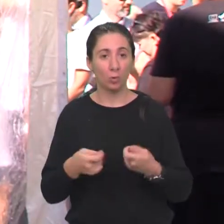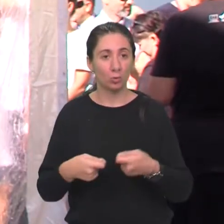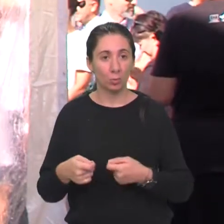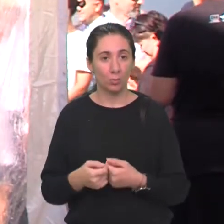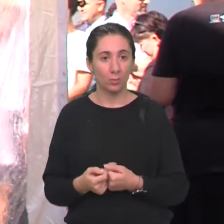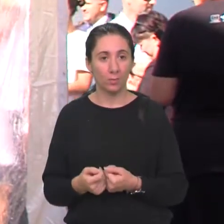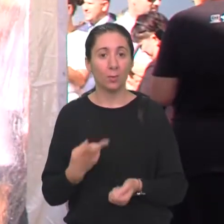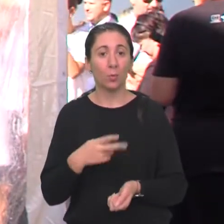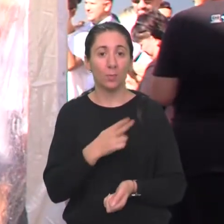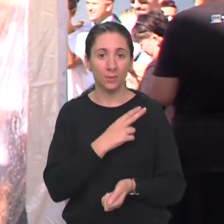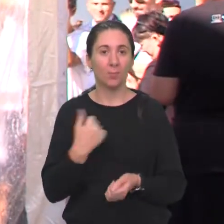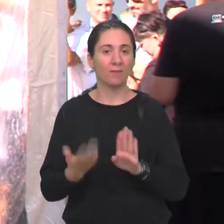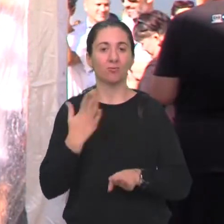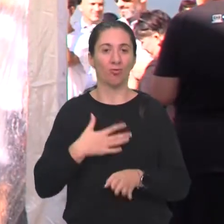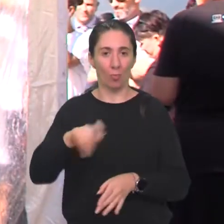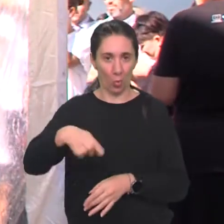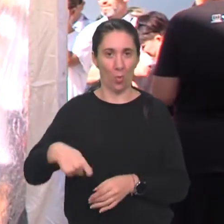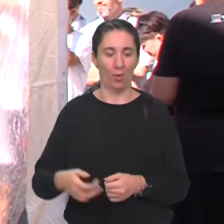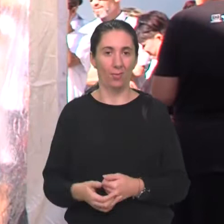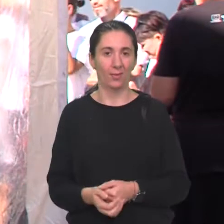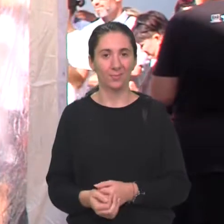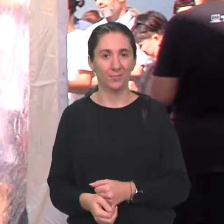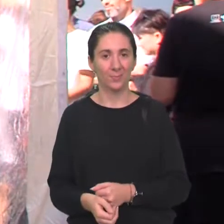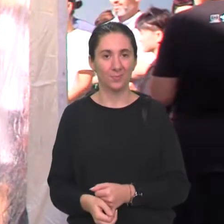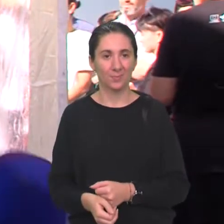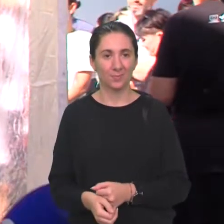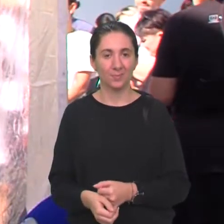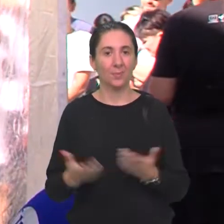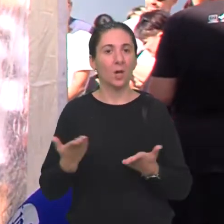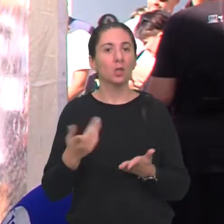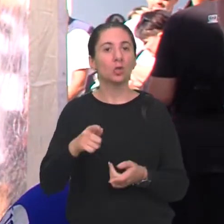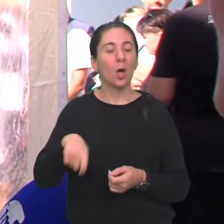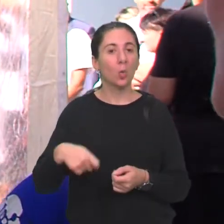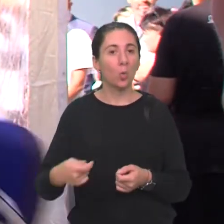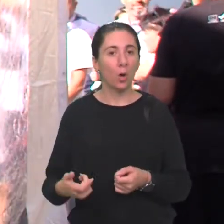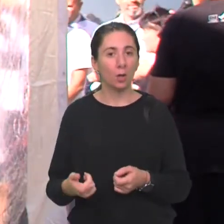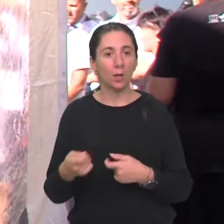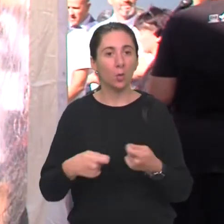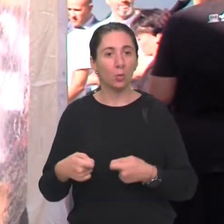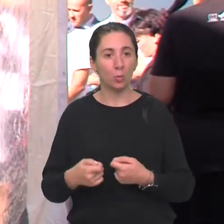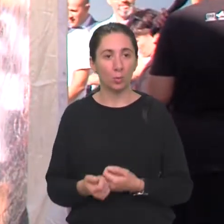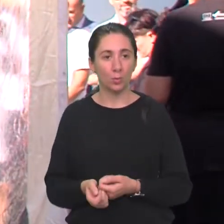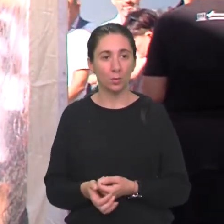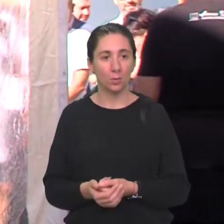Evo, da budem iskren, kuhanje. A što inače kuhate ovako u udruzi?